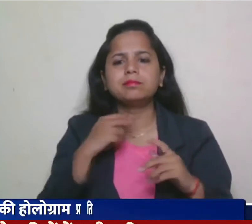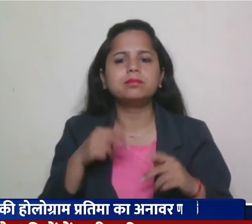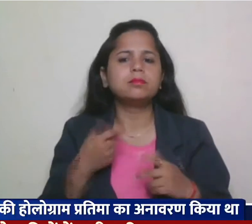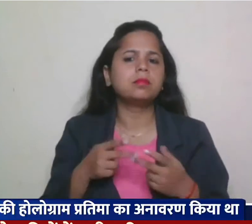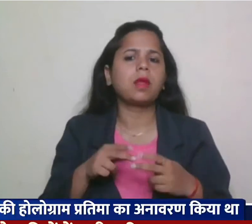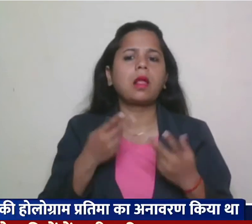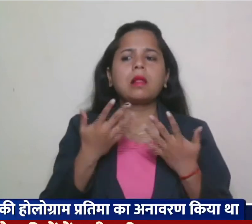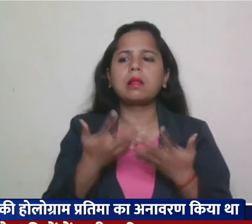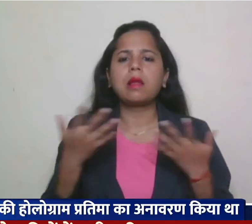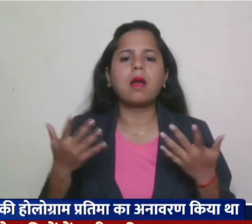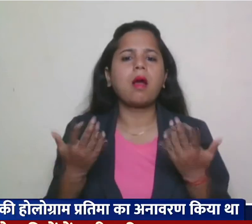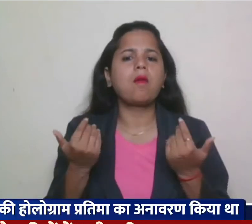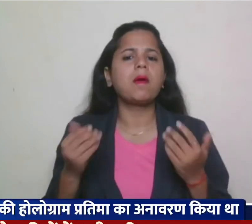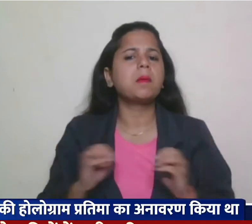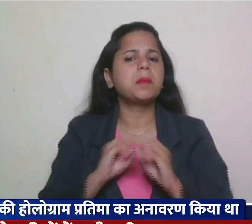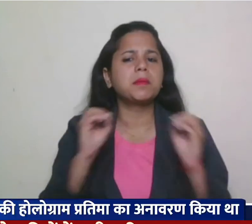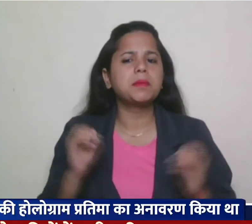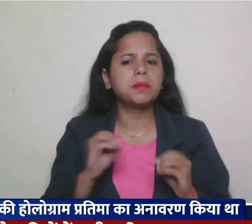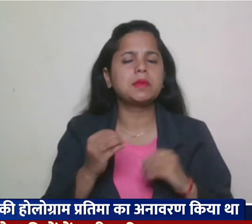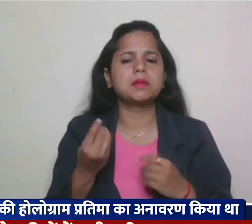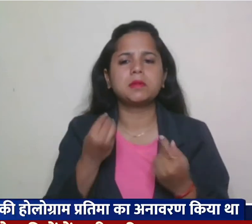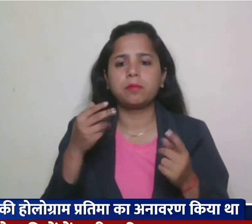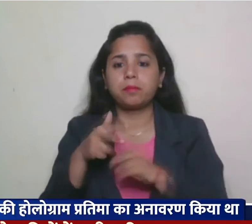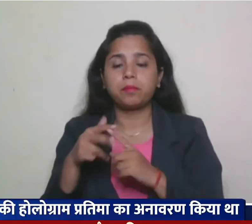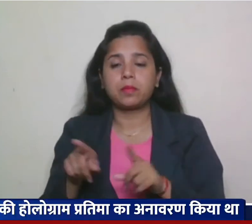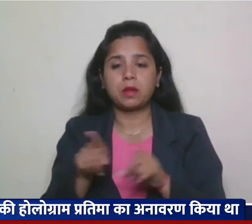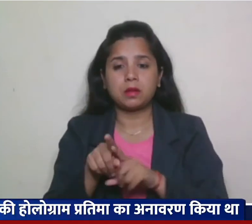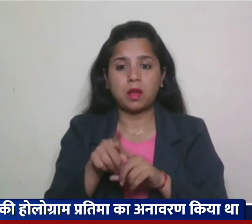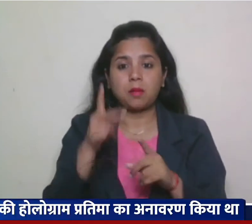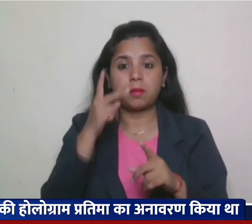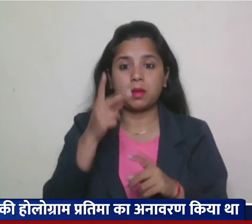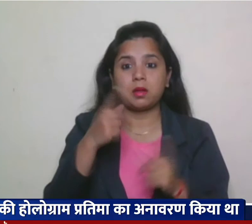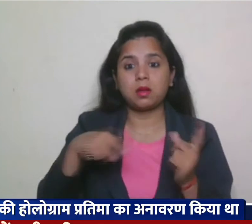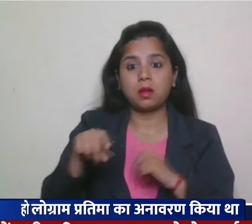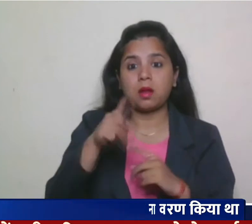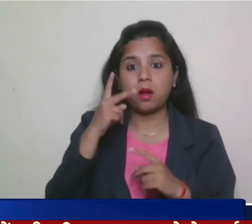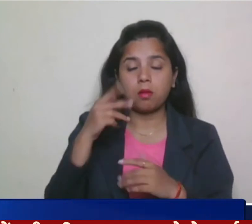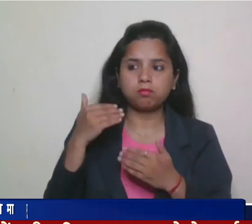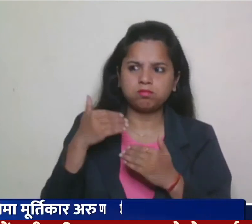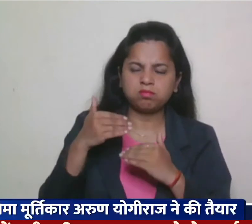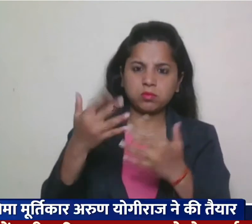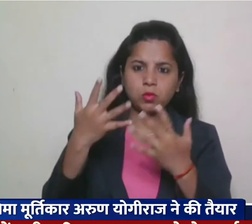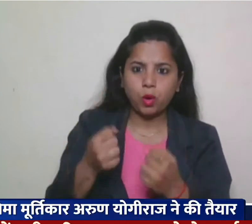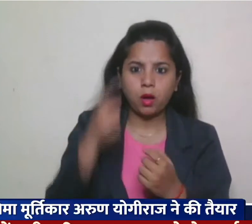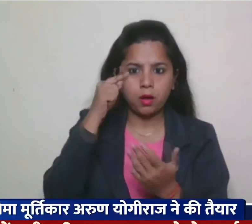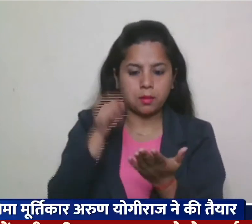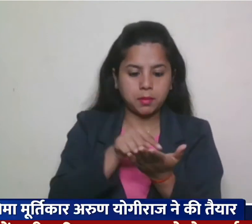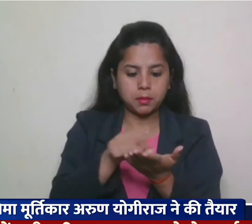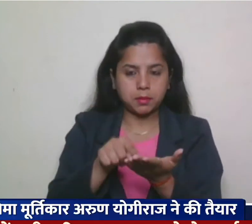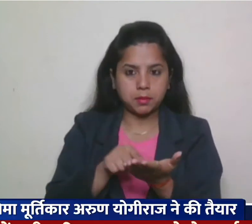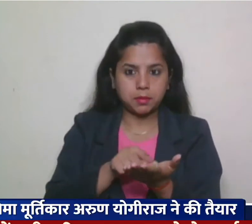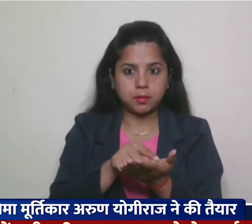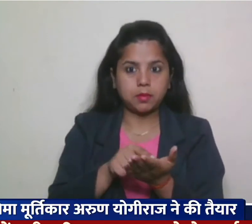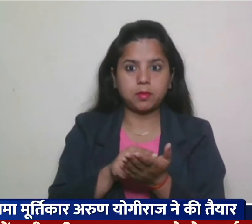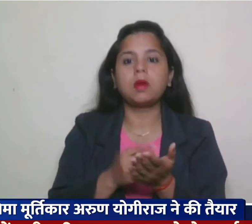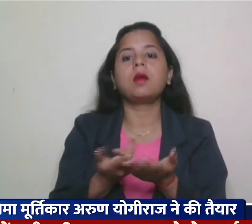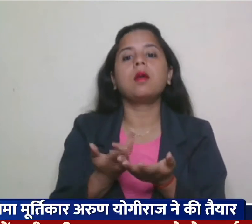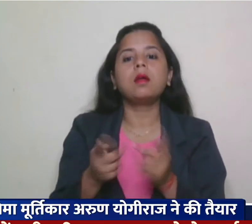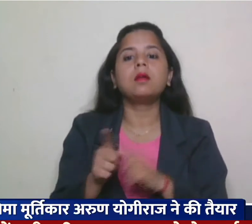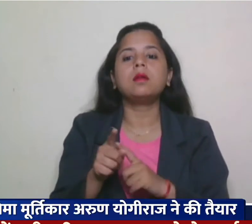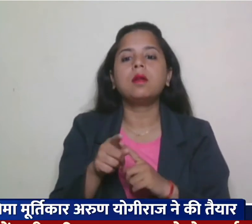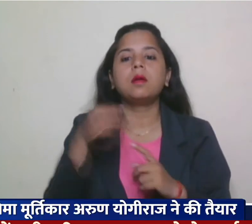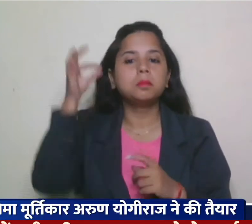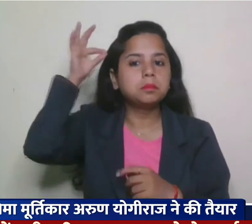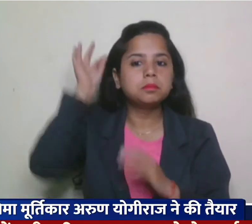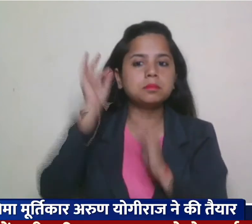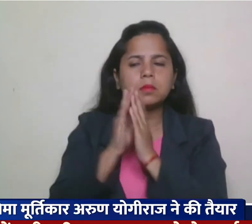वहीं वासू शास्र की अखंता और निरंदरता बनाए रखते हुए इसका पुनरविकास किया